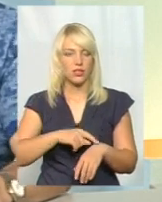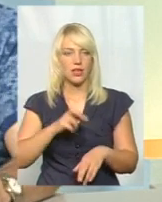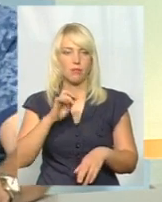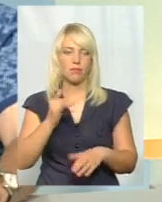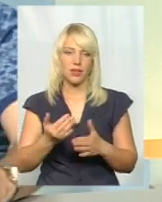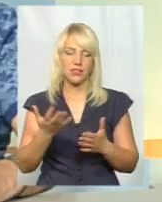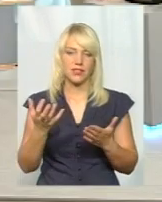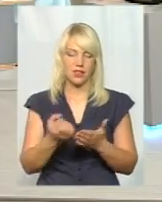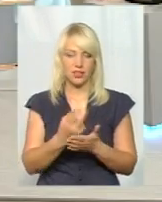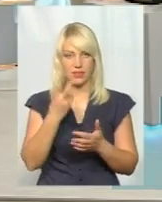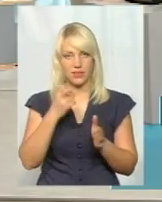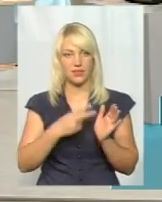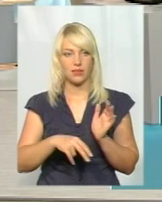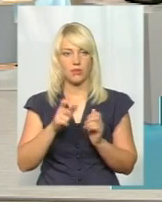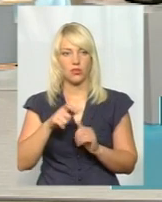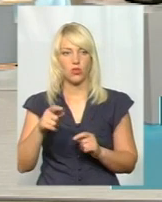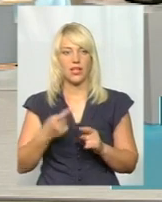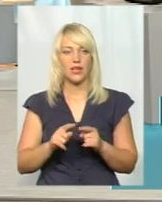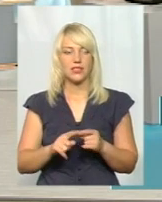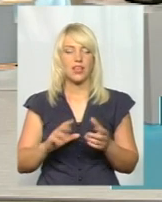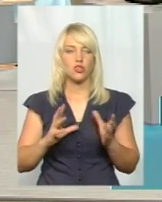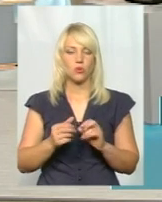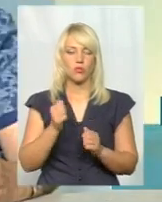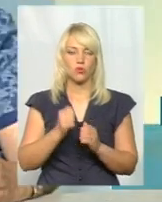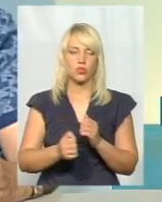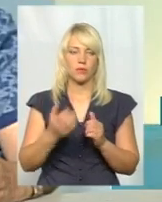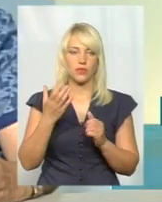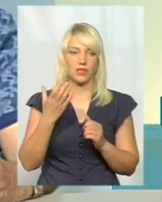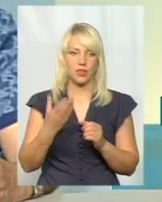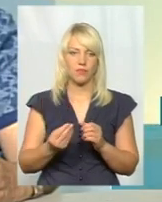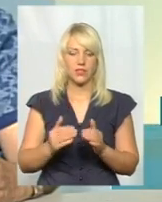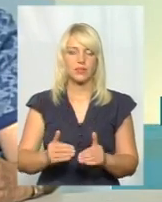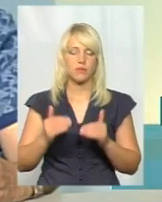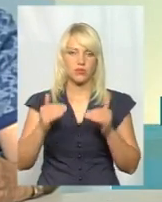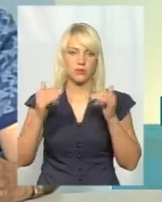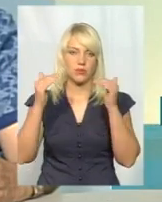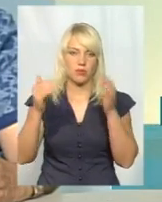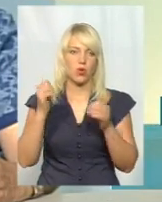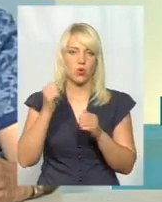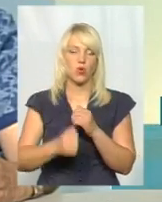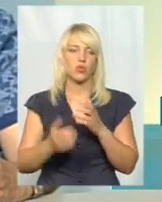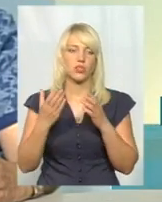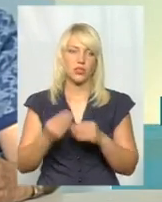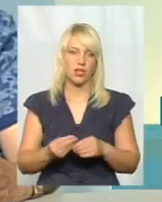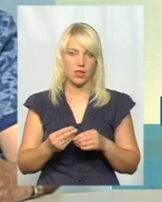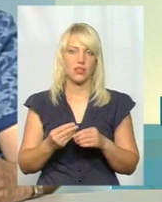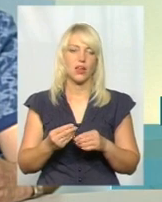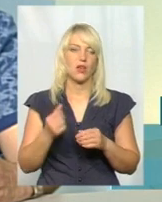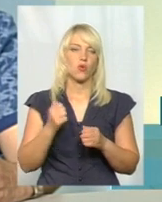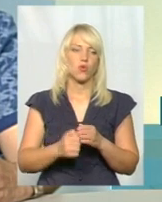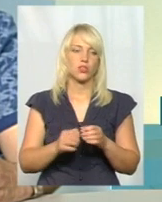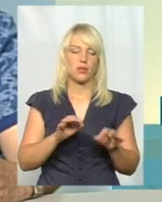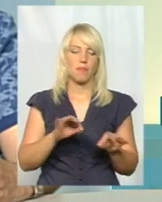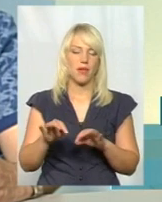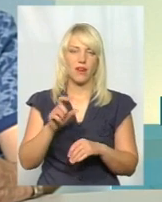знайти 270 водіїв. І ця сума з кожним днем, вона збільшується, збільшується і збільшується. Кожний день від кожного перевізника